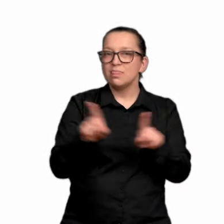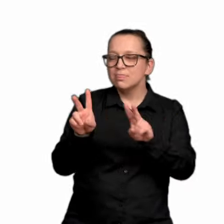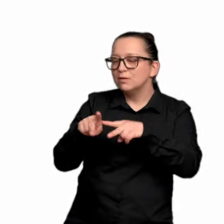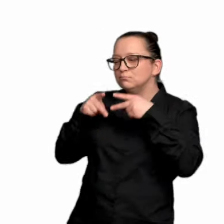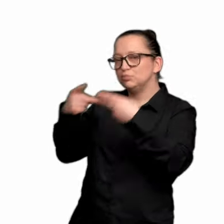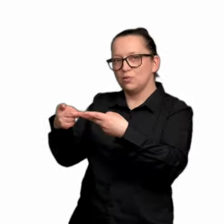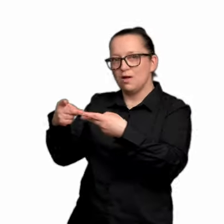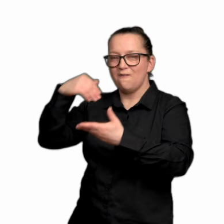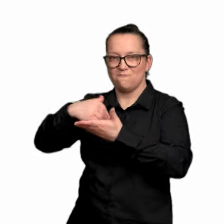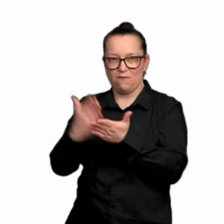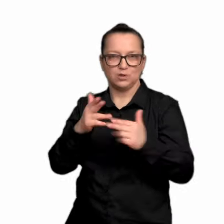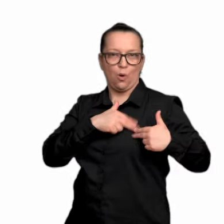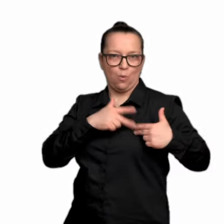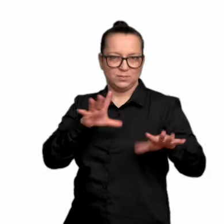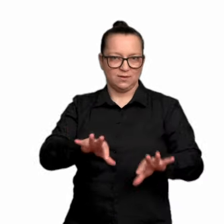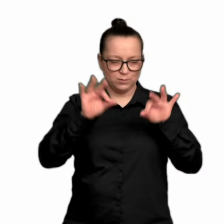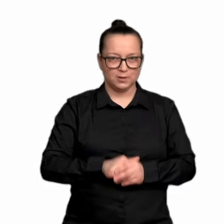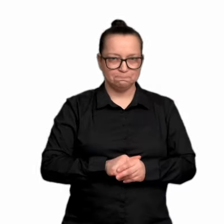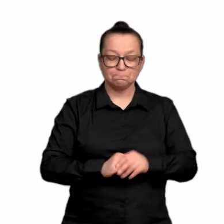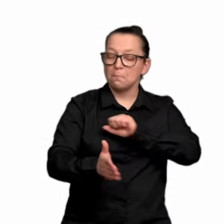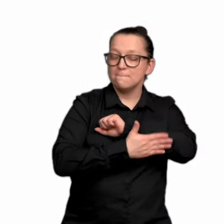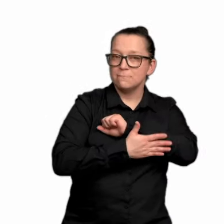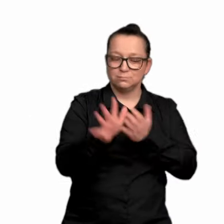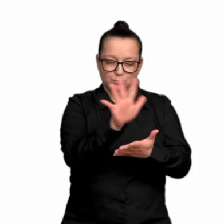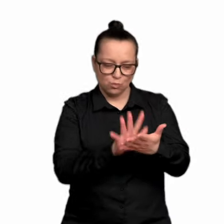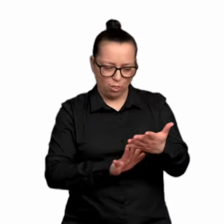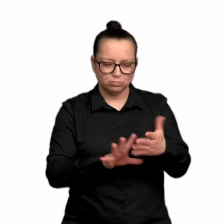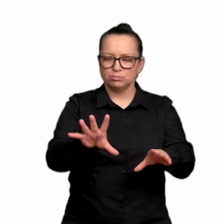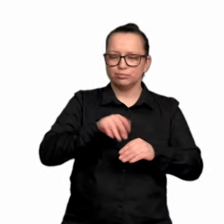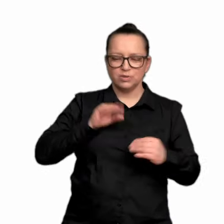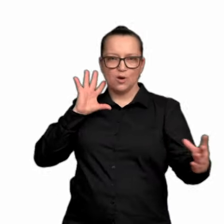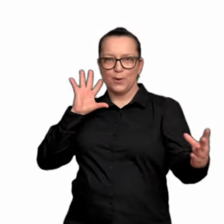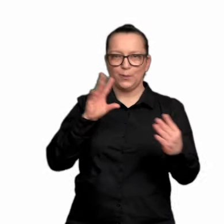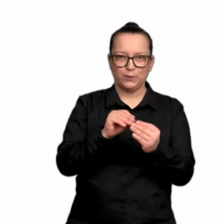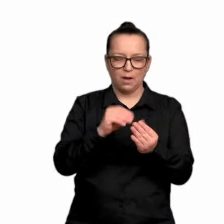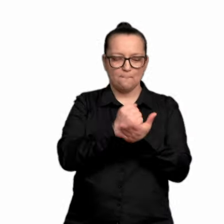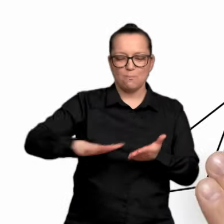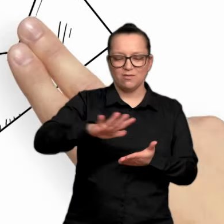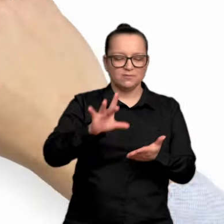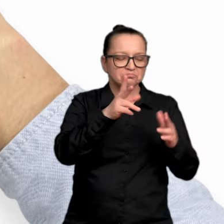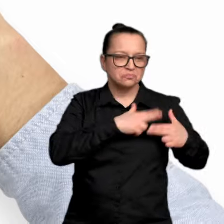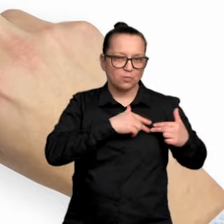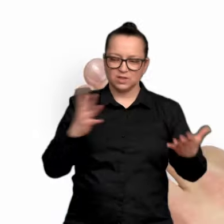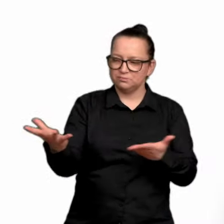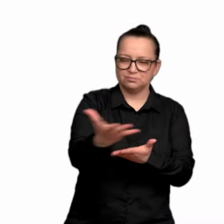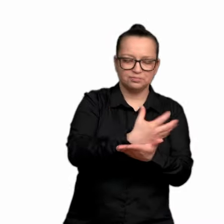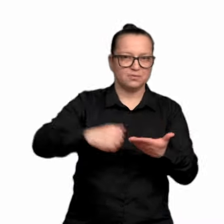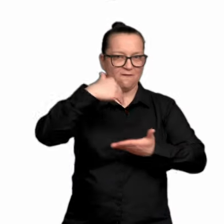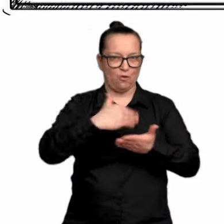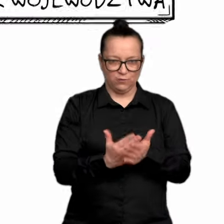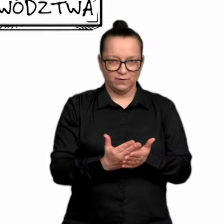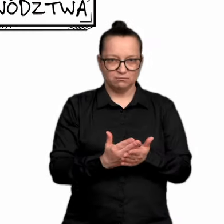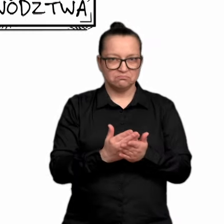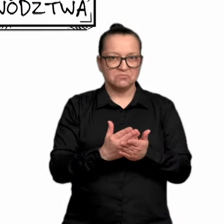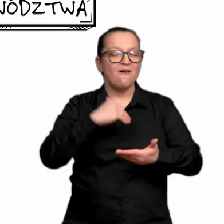i przekazuje go do Wojewódzkiej Komisji Wyborczej. Na podstawie protokołów otrzymanych ze wszystkich powiatowych komisji wyborczych w danym